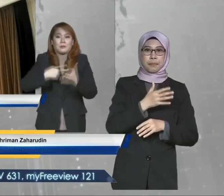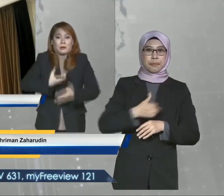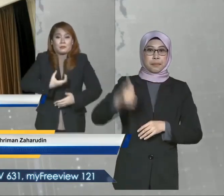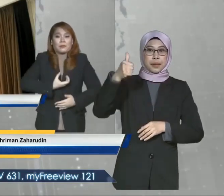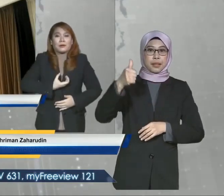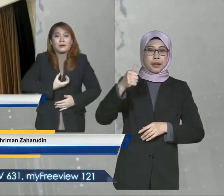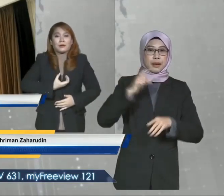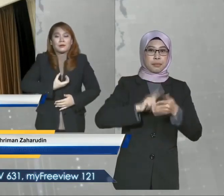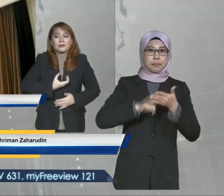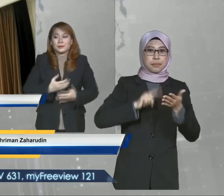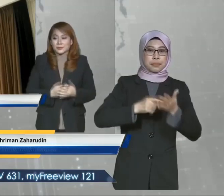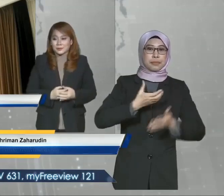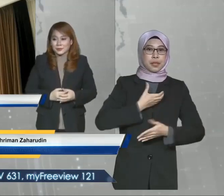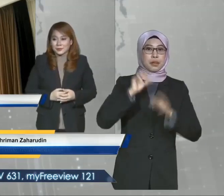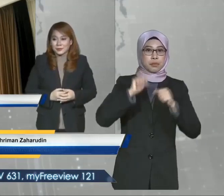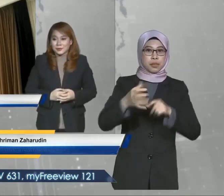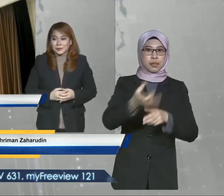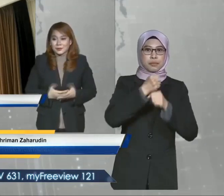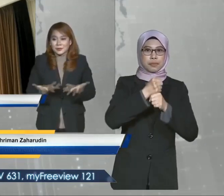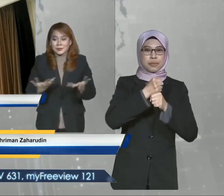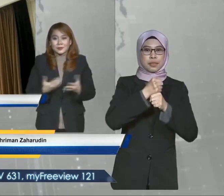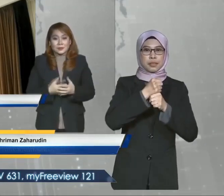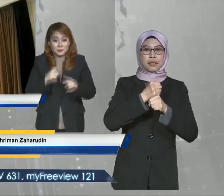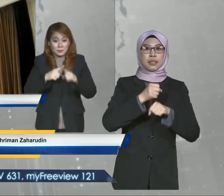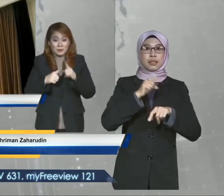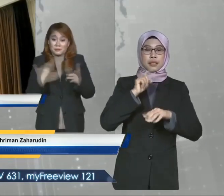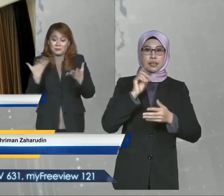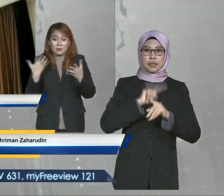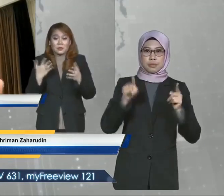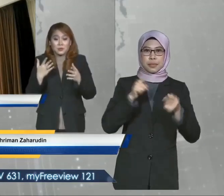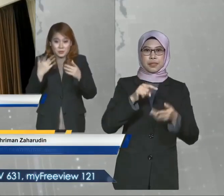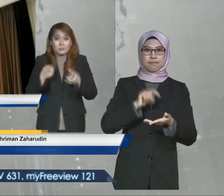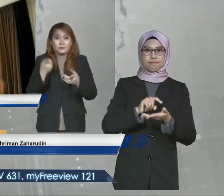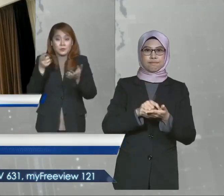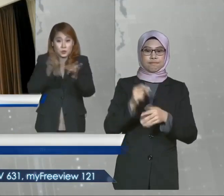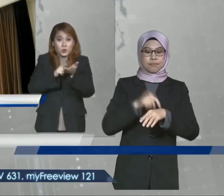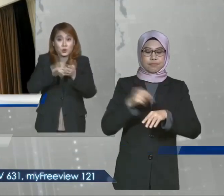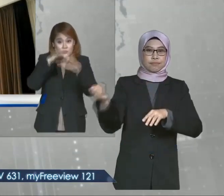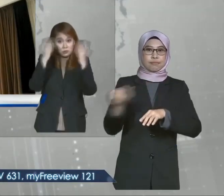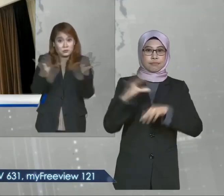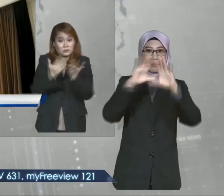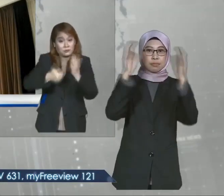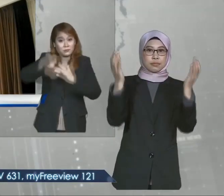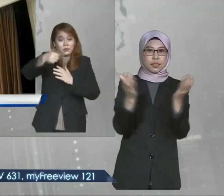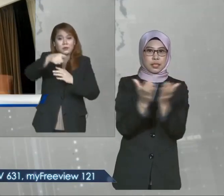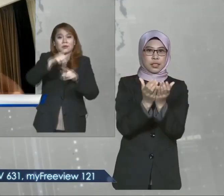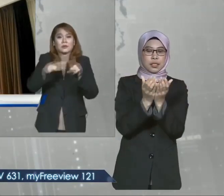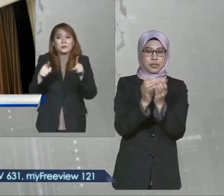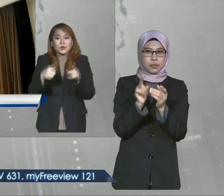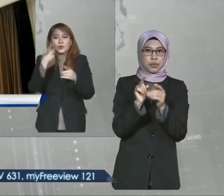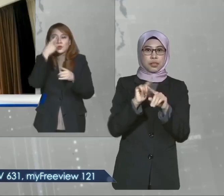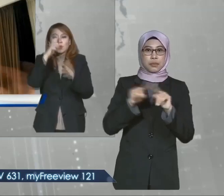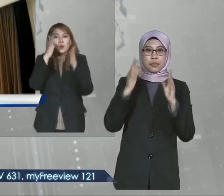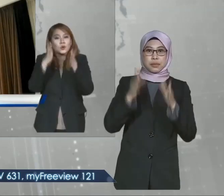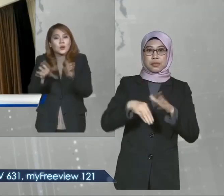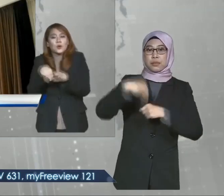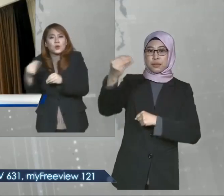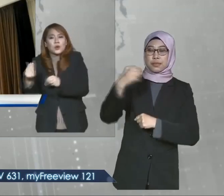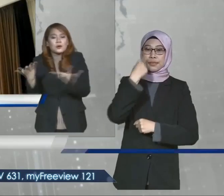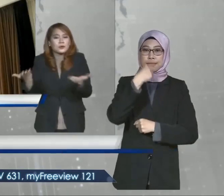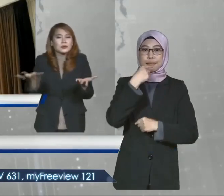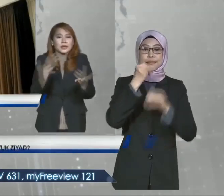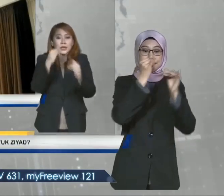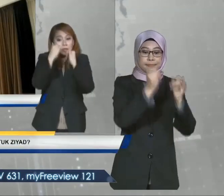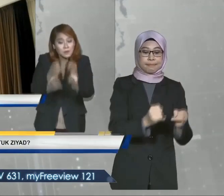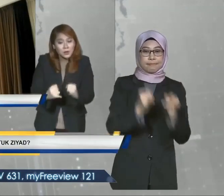even though dia break world record tapi tidak diiktiraf, I think Syakam itu we do not need to put. Tapi untuk orang luar di sana, mana-mana pihak, mana